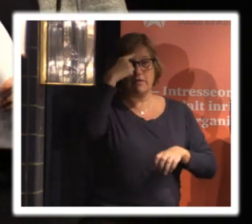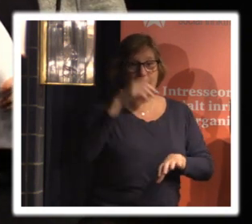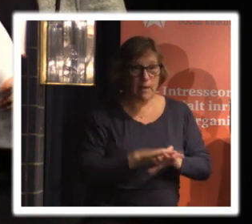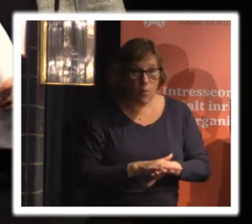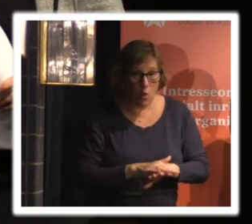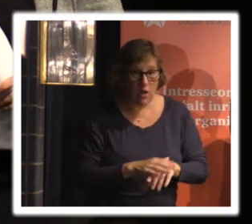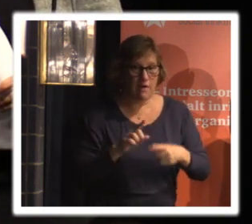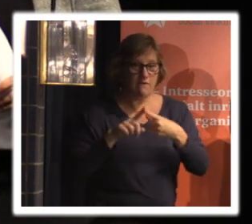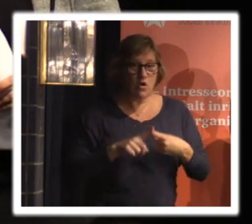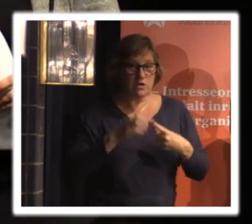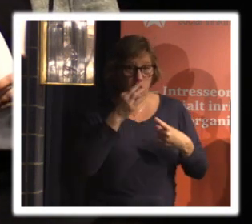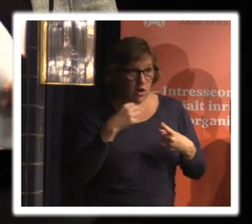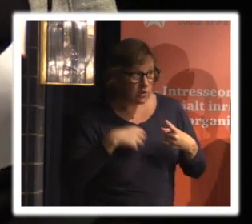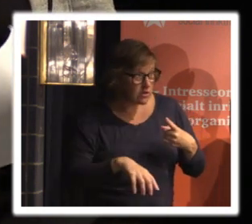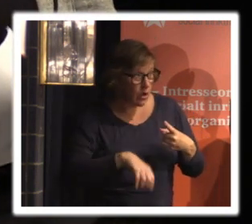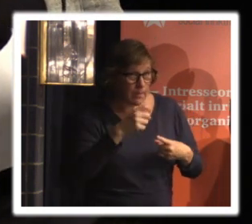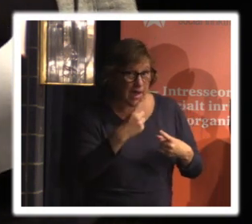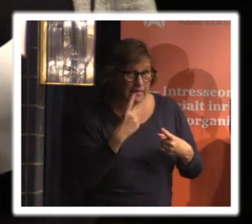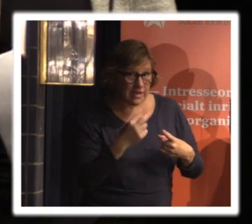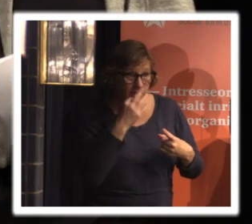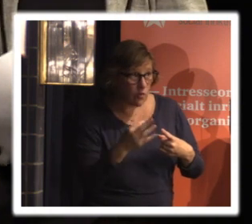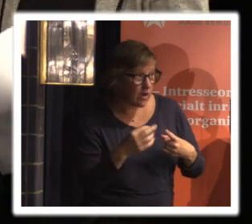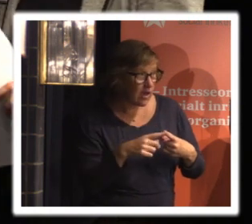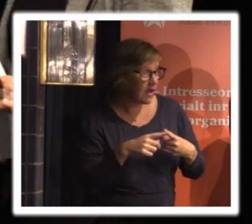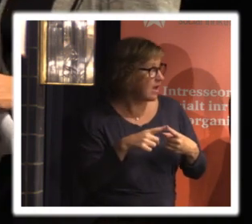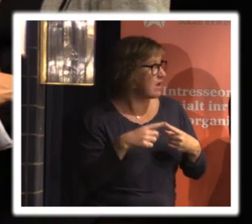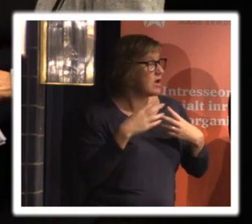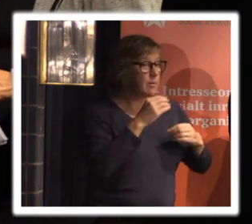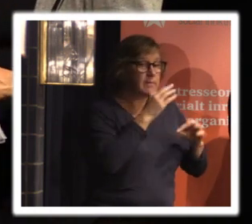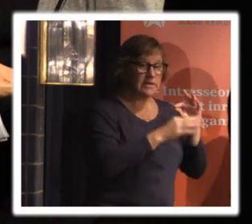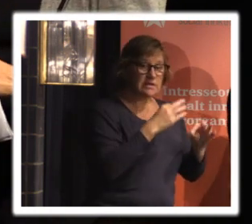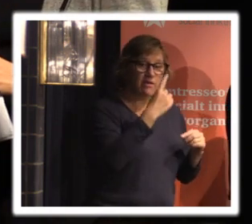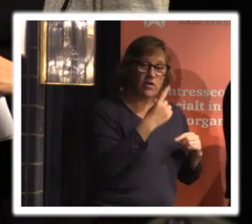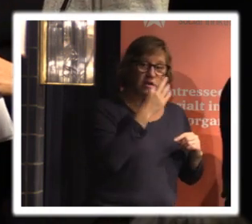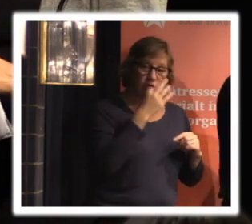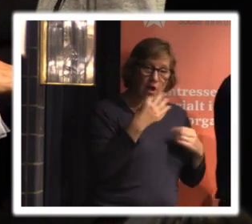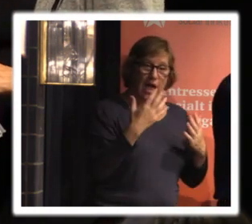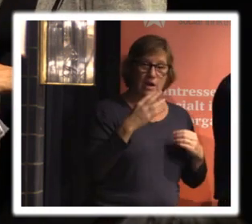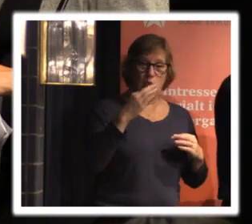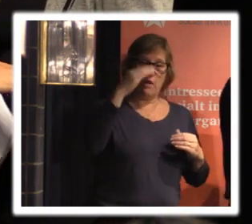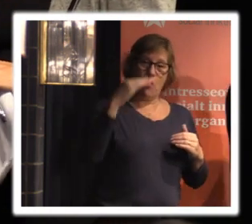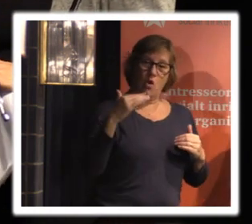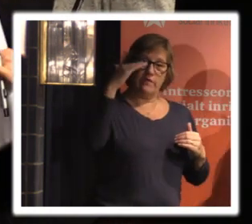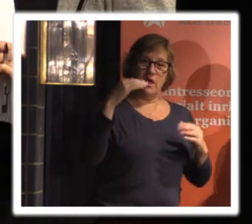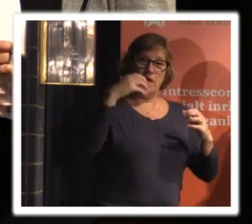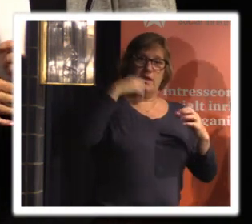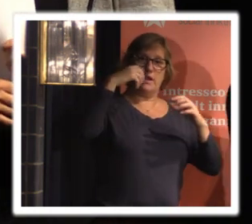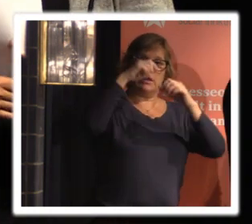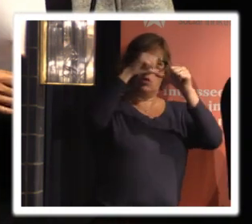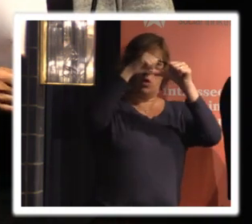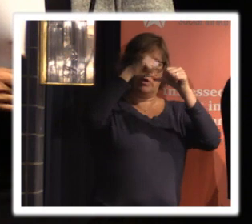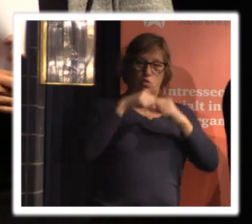ta nästa fråga samma gång ja men det kan ni göra första frågan var alltså hur ni ser på förhållandet mellan riksorganisation och